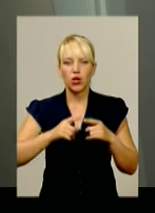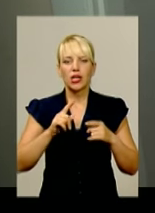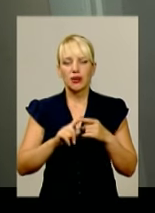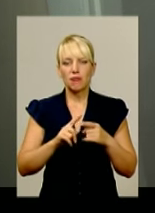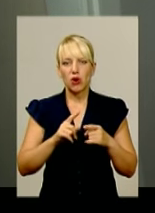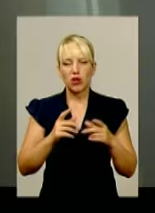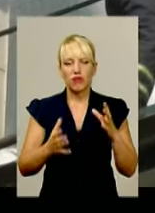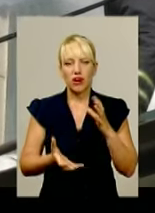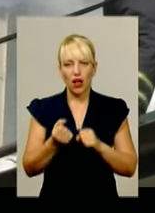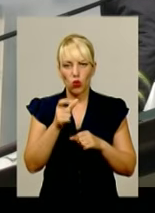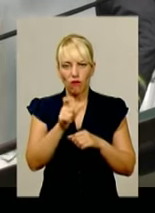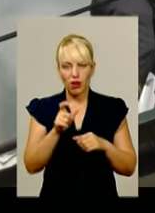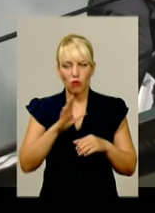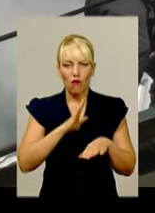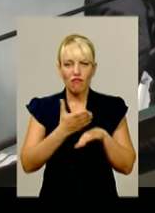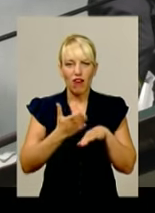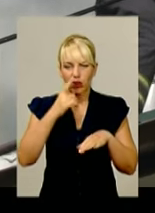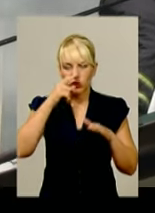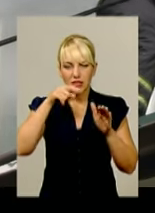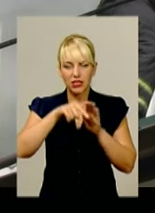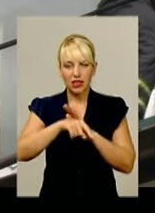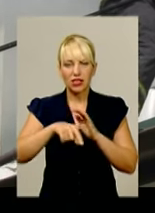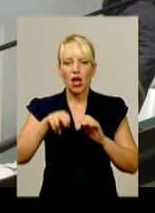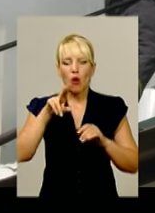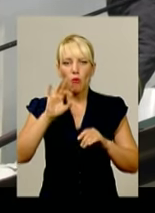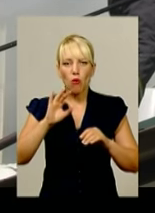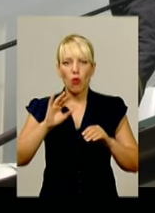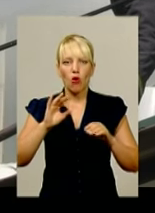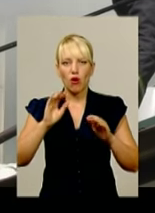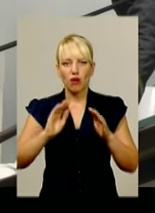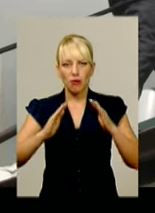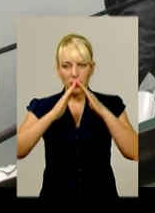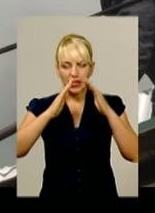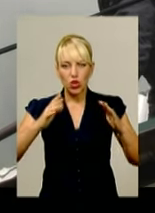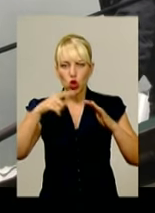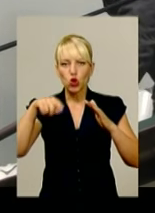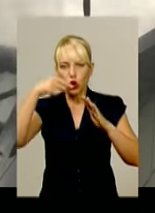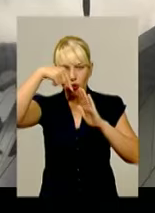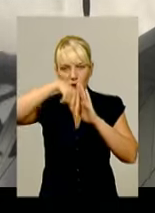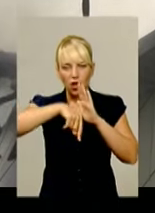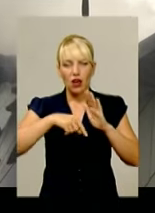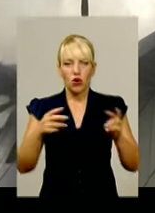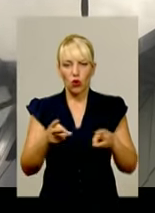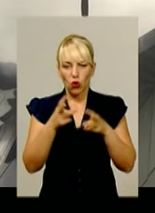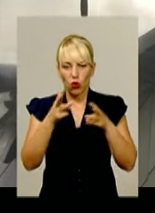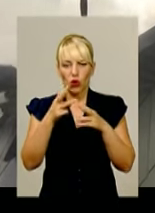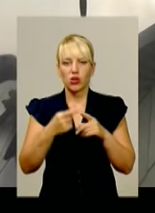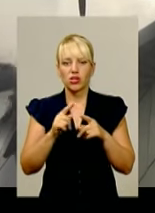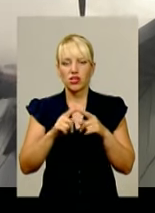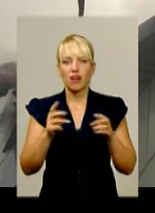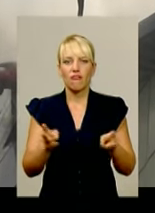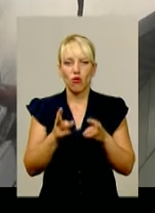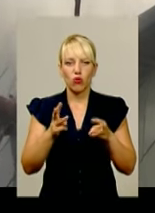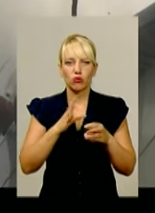Рятувальникам важко було дістатися по металочерепиці до осередків горіння. Вогонь приборкували близько двох годин